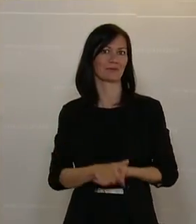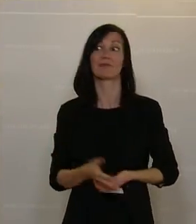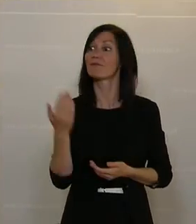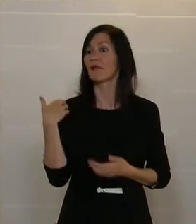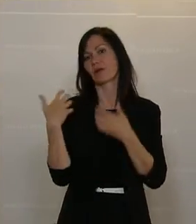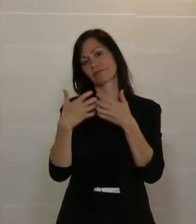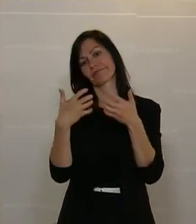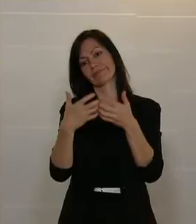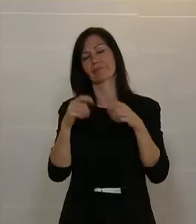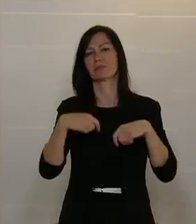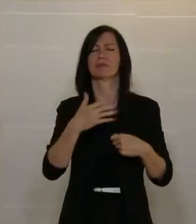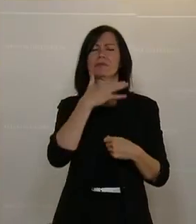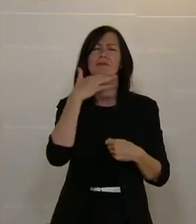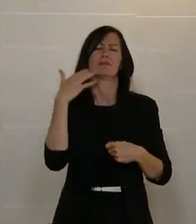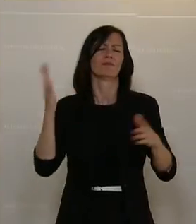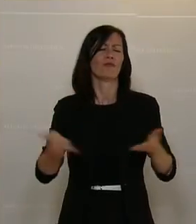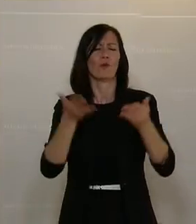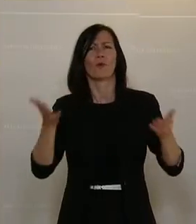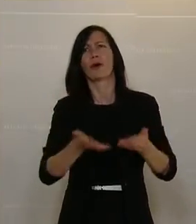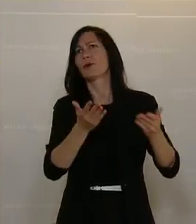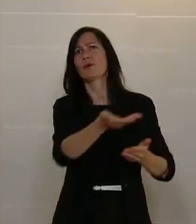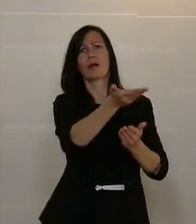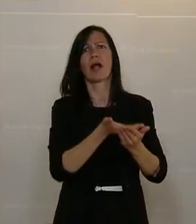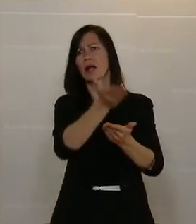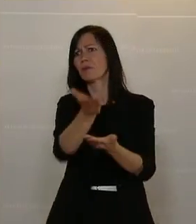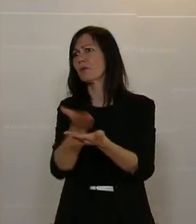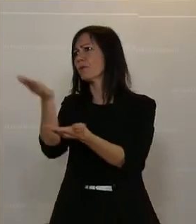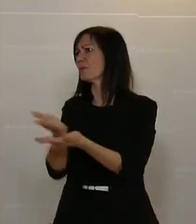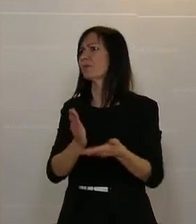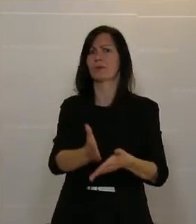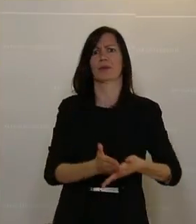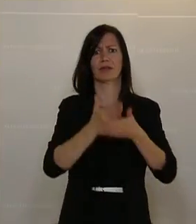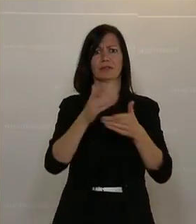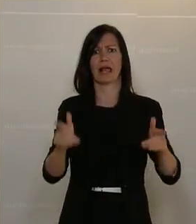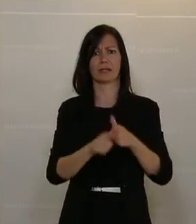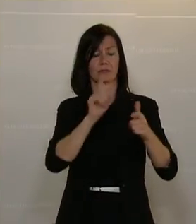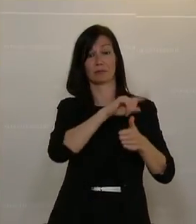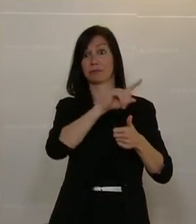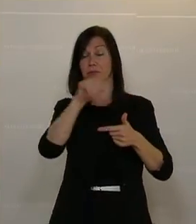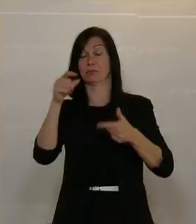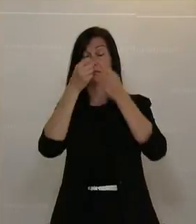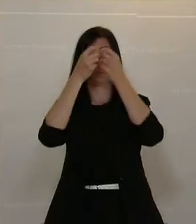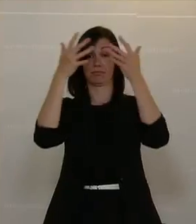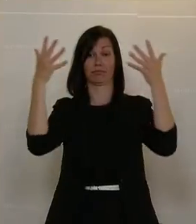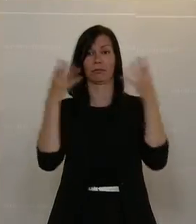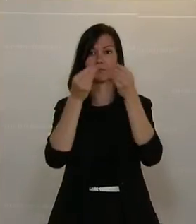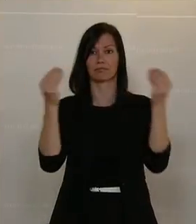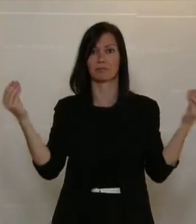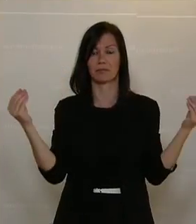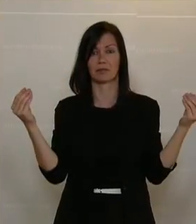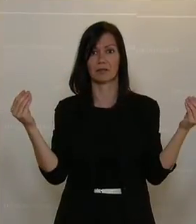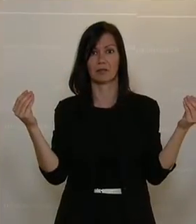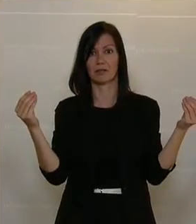an Angeboten, an Förderungen, an Dienstleistungen und sehr oft sind die Betroffenen, aber auch die Betreuer der